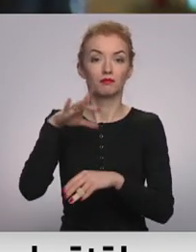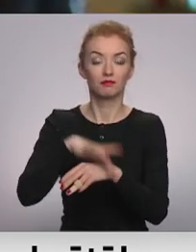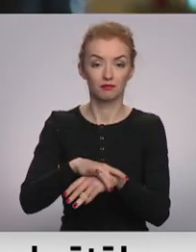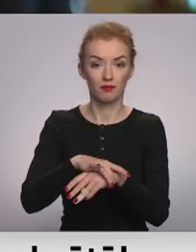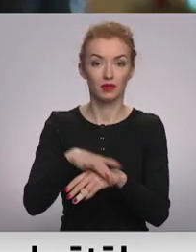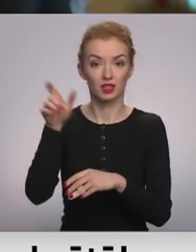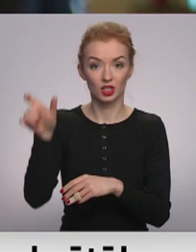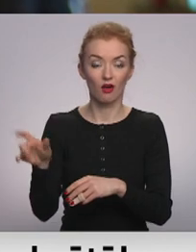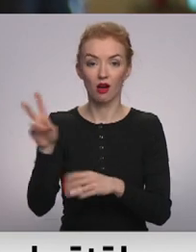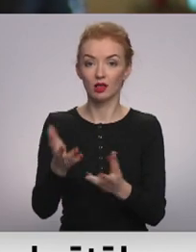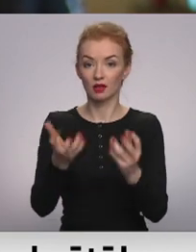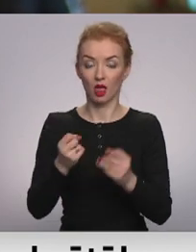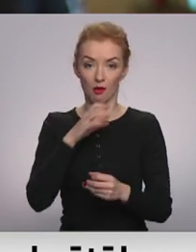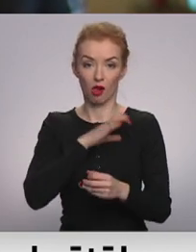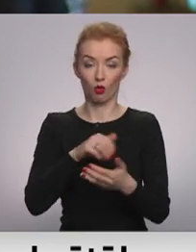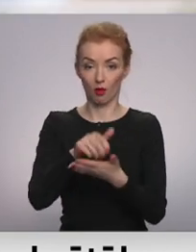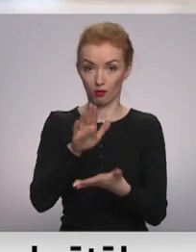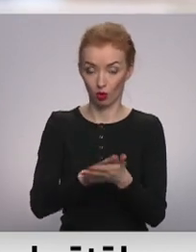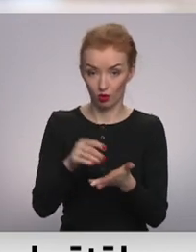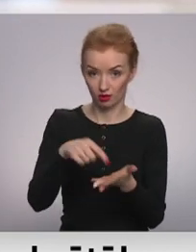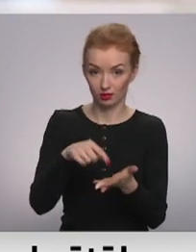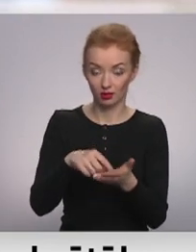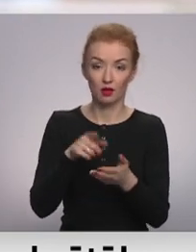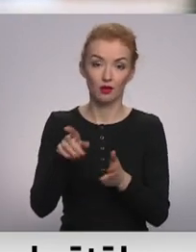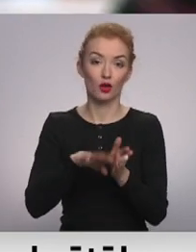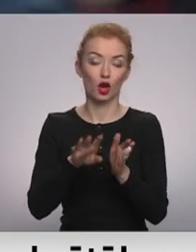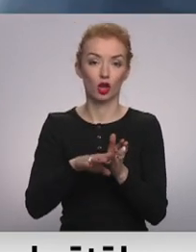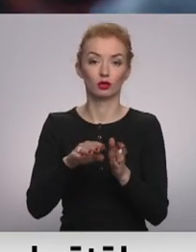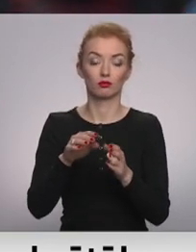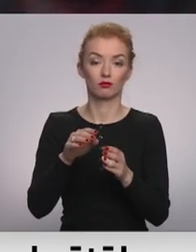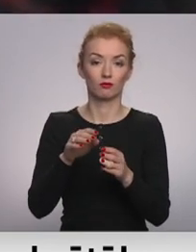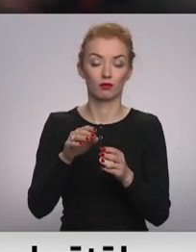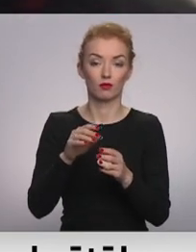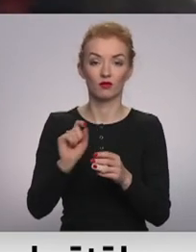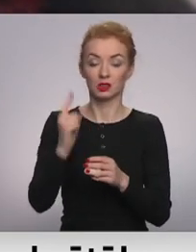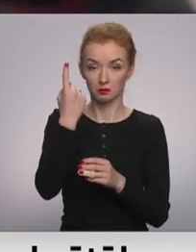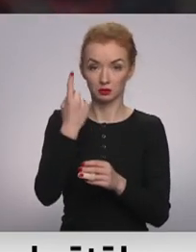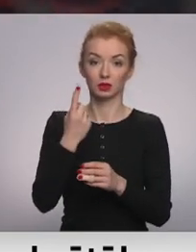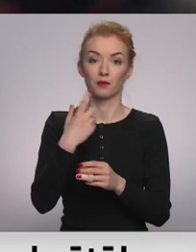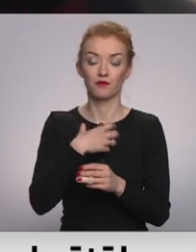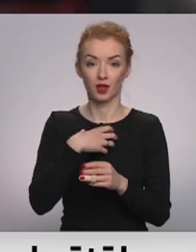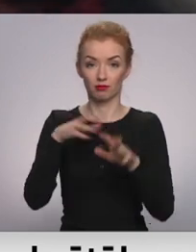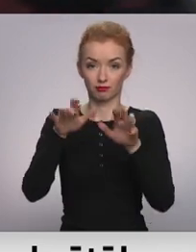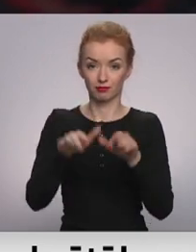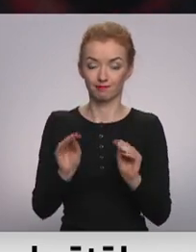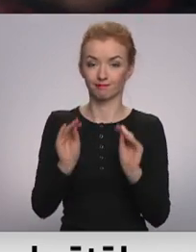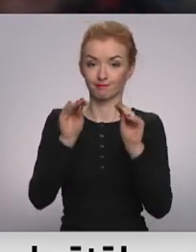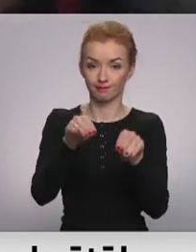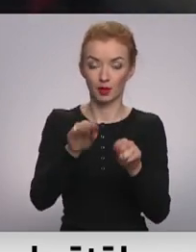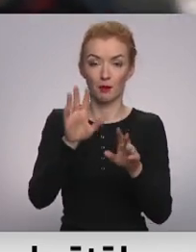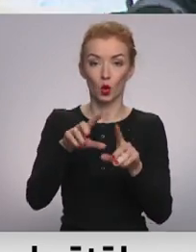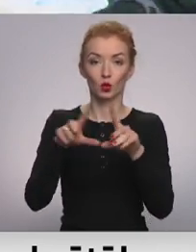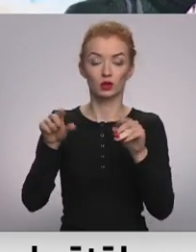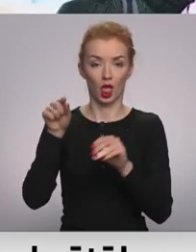maksātājus. Tās pamatā ir mašīna mācīšanās algoritmas. Vispirms šim algoritmam iebarot datus par uzņēmumiem, par kuriem